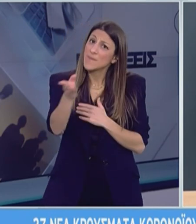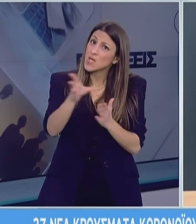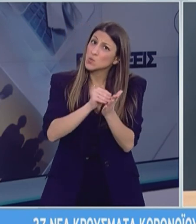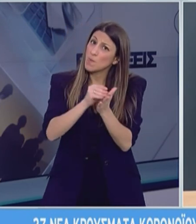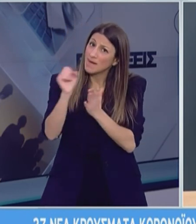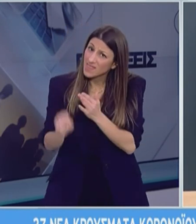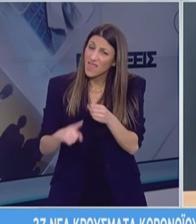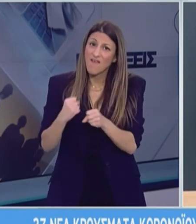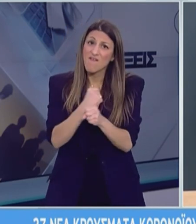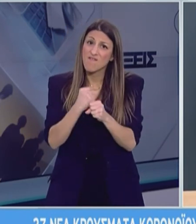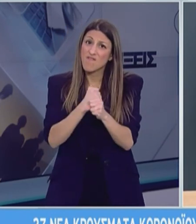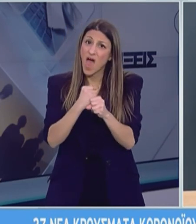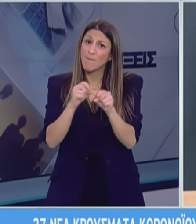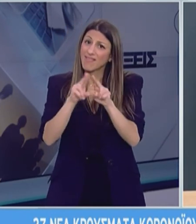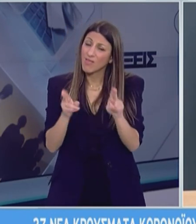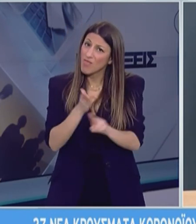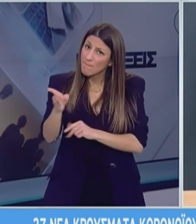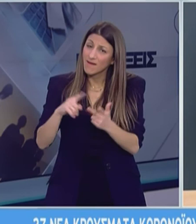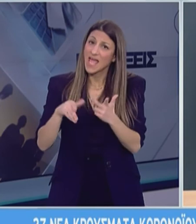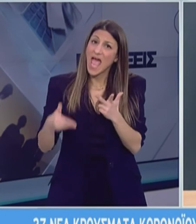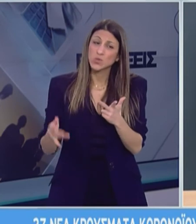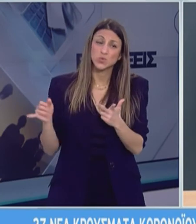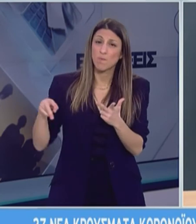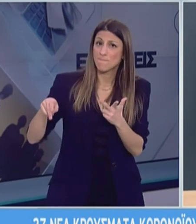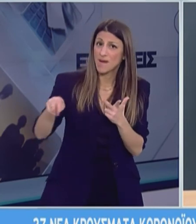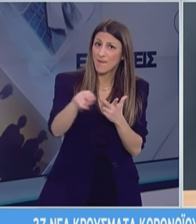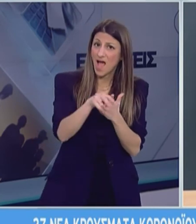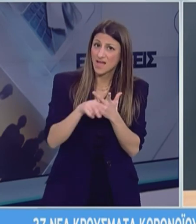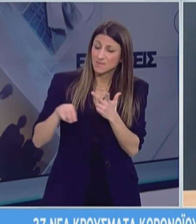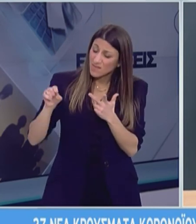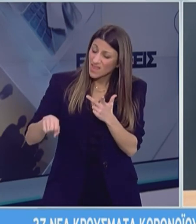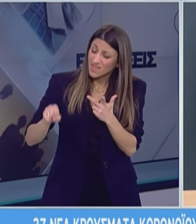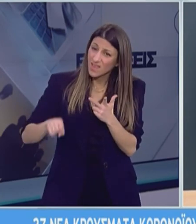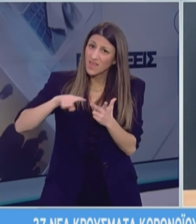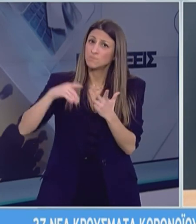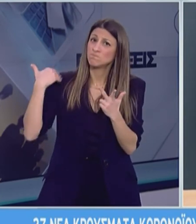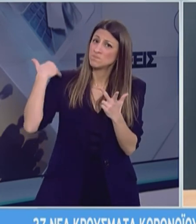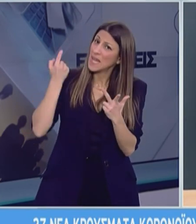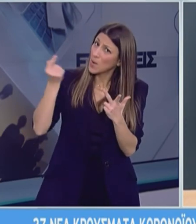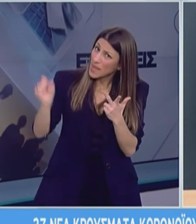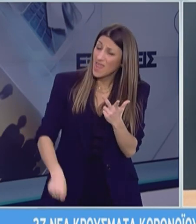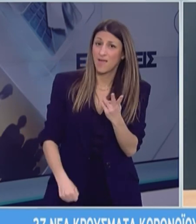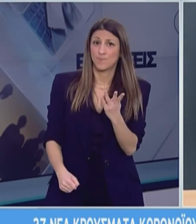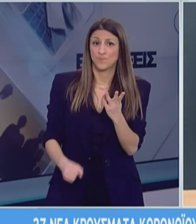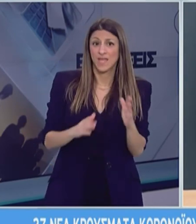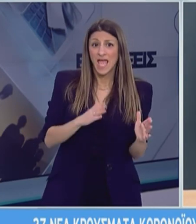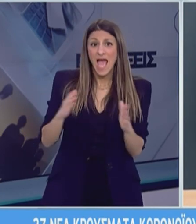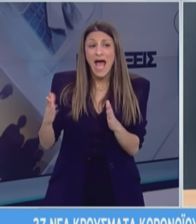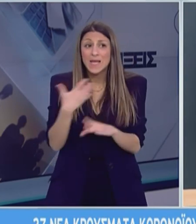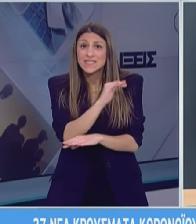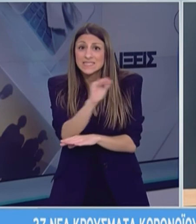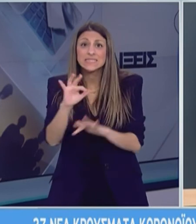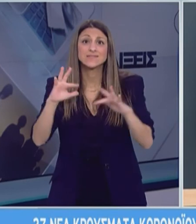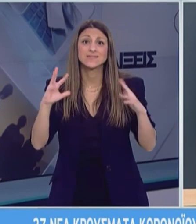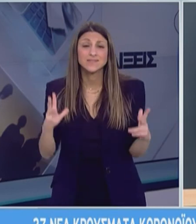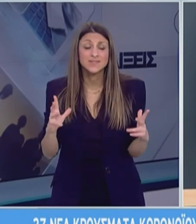πάνε και στο φαρμακείο να πάνε και να περπατήσουν και να έχουν την σχετική σωματική άσκηση. Η παράκληση της σύστασης δική μας